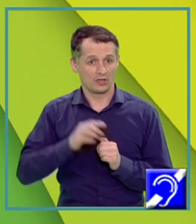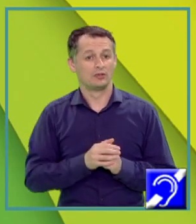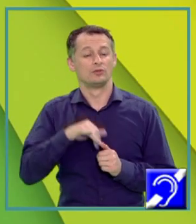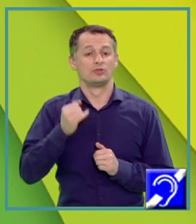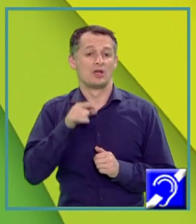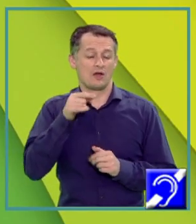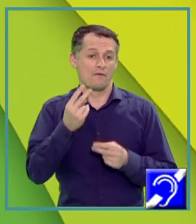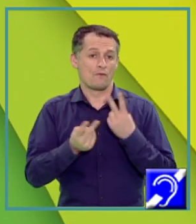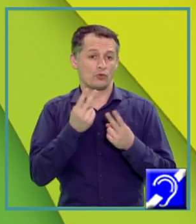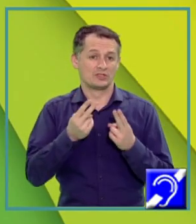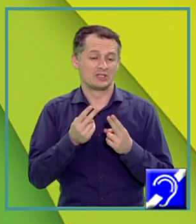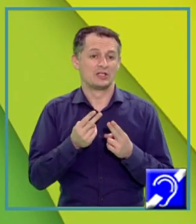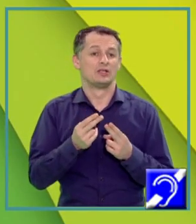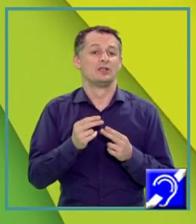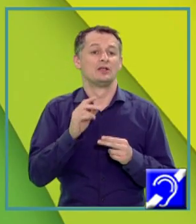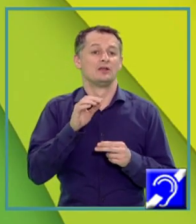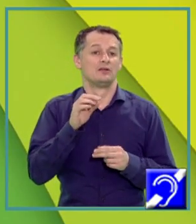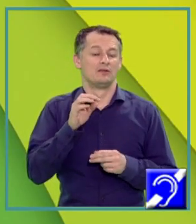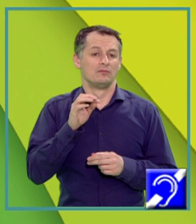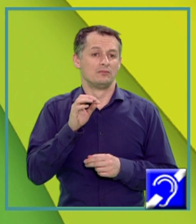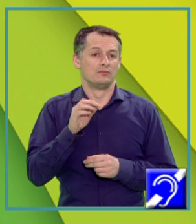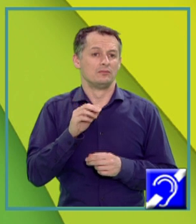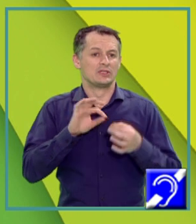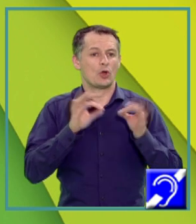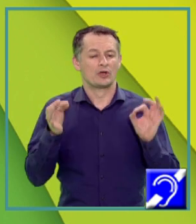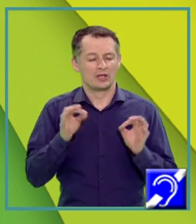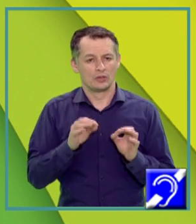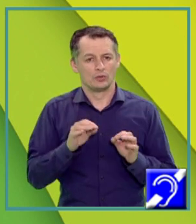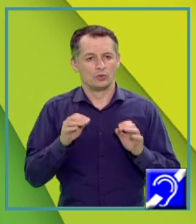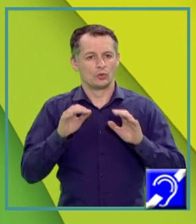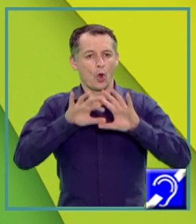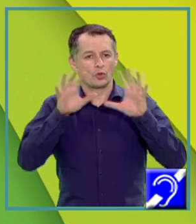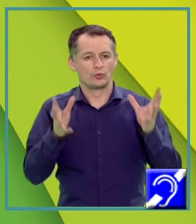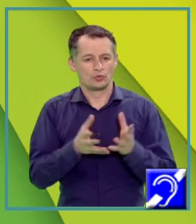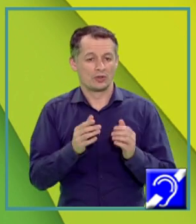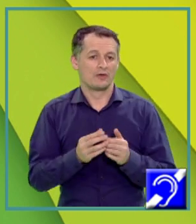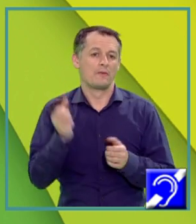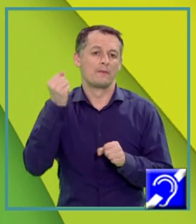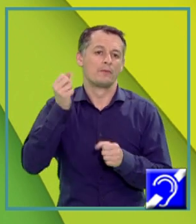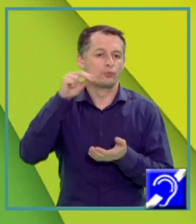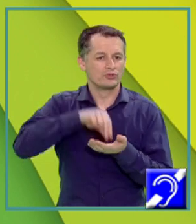teoria corpusculară, adică noțiunea de foton, introdusă de Planck.